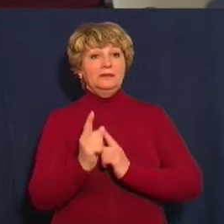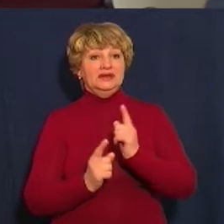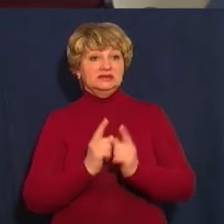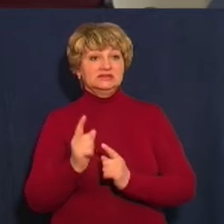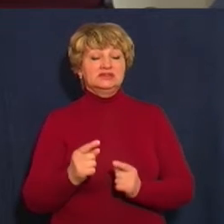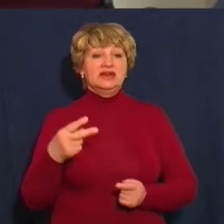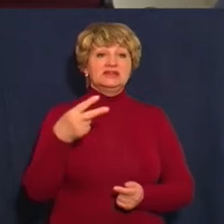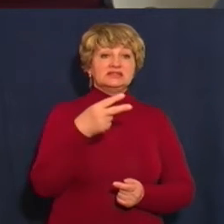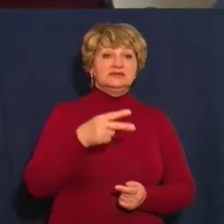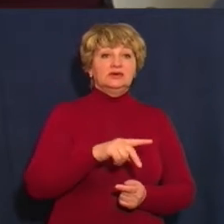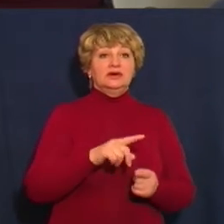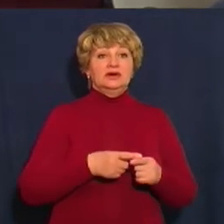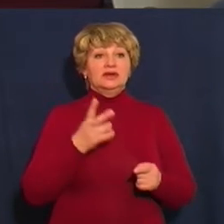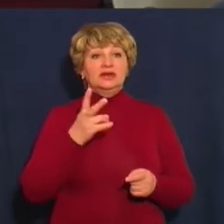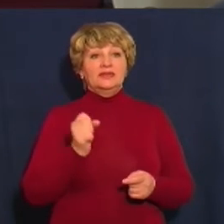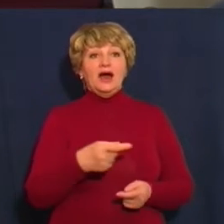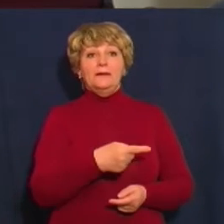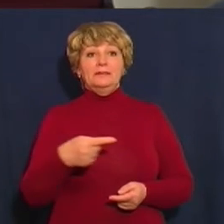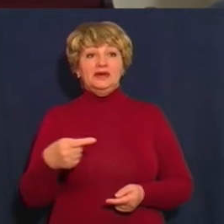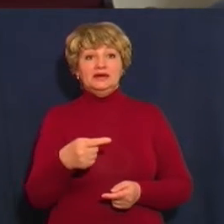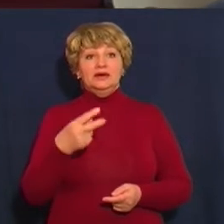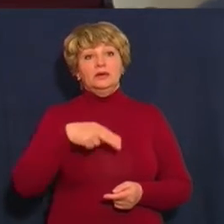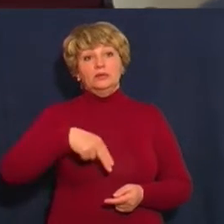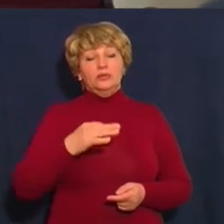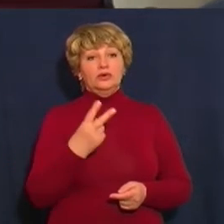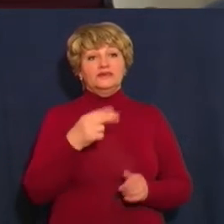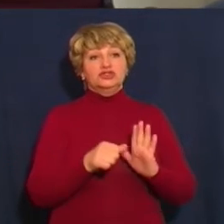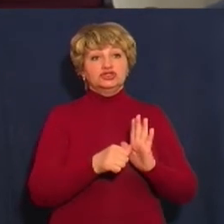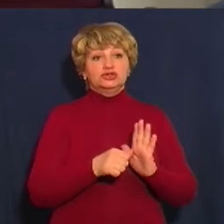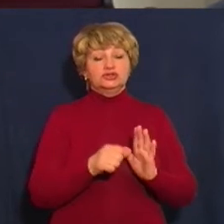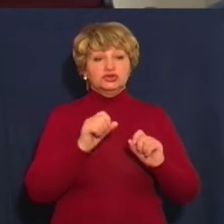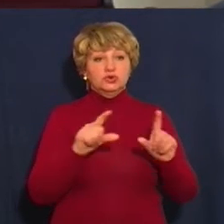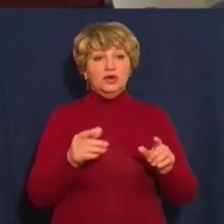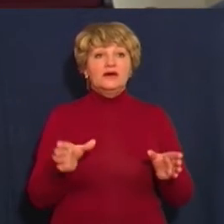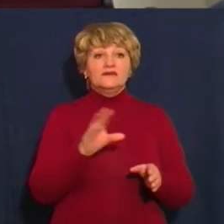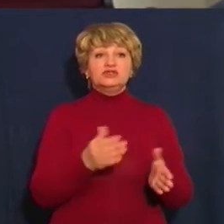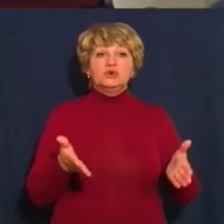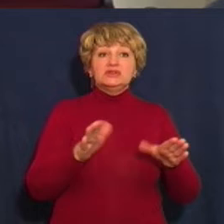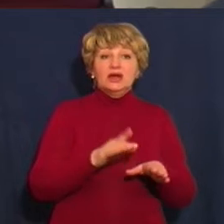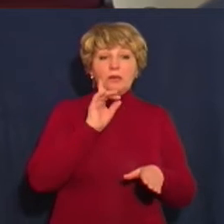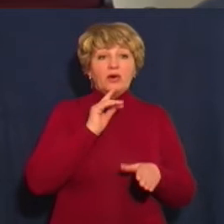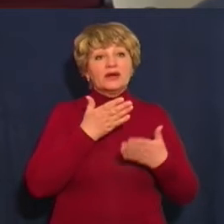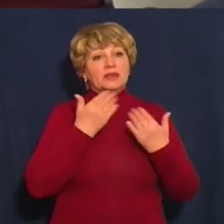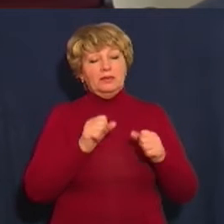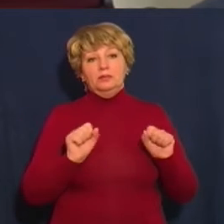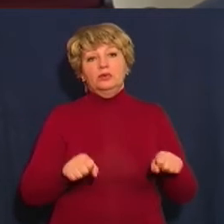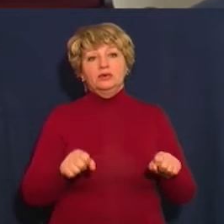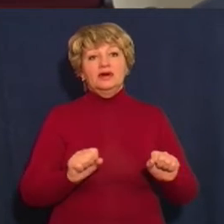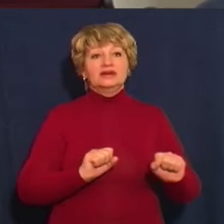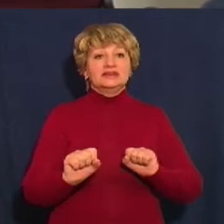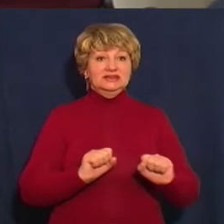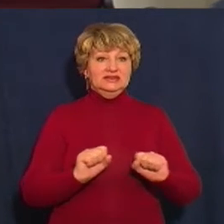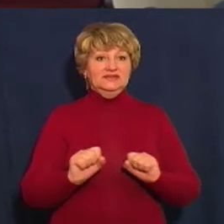другого на перший тільки по 26 школі. Всі остальні поки що немає можливості, зі слів керівництва і керівників